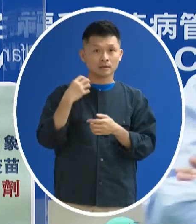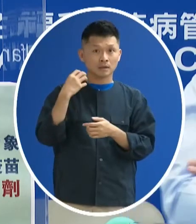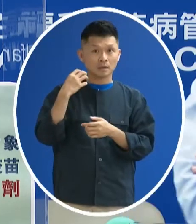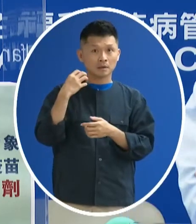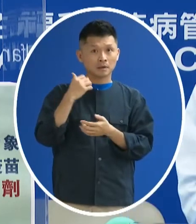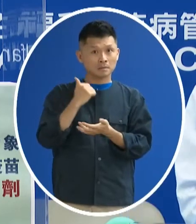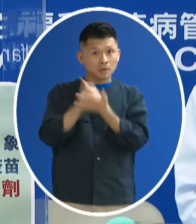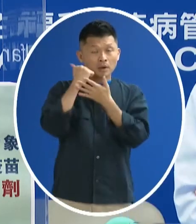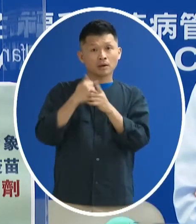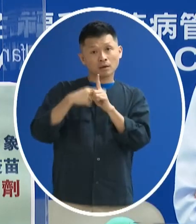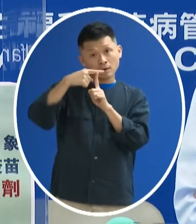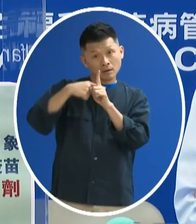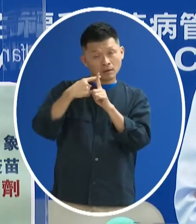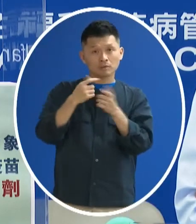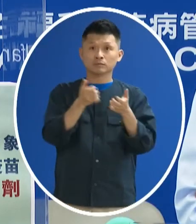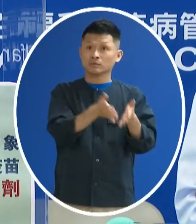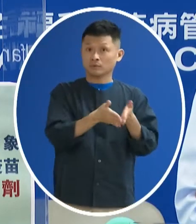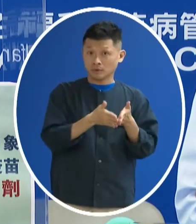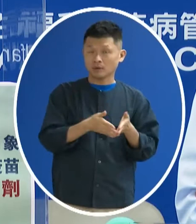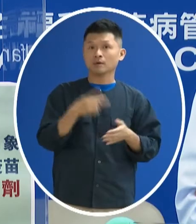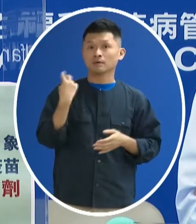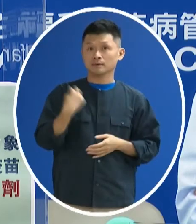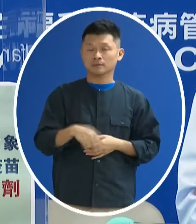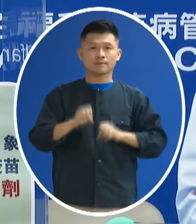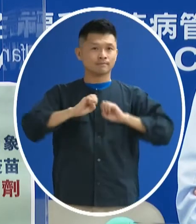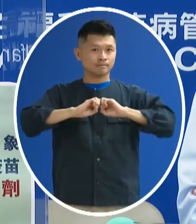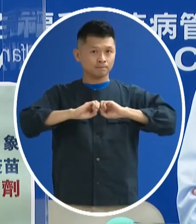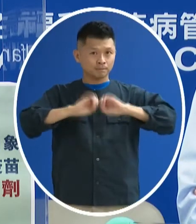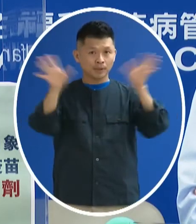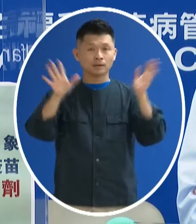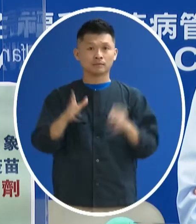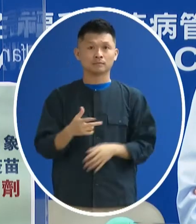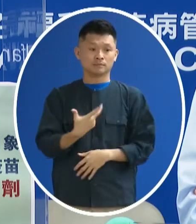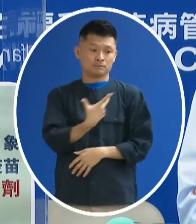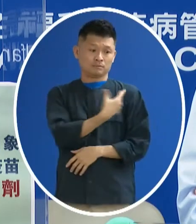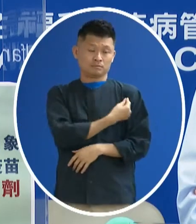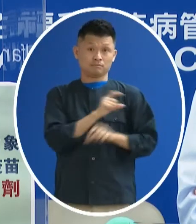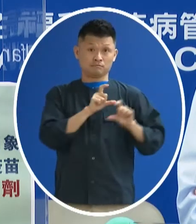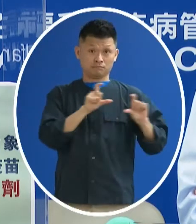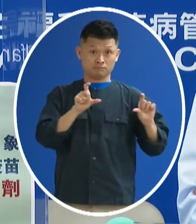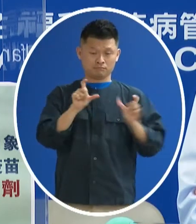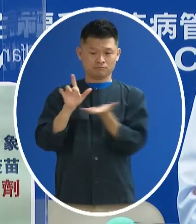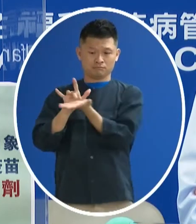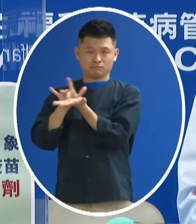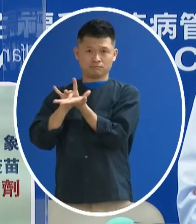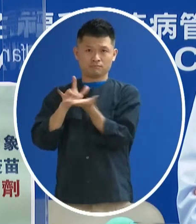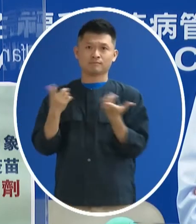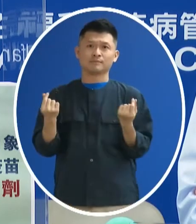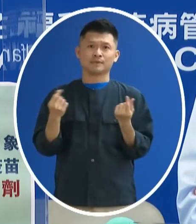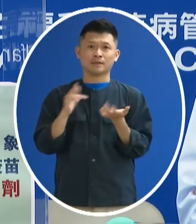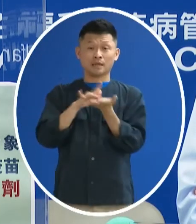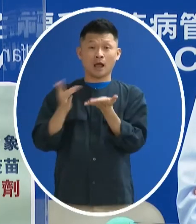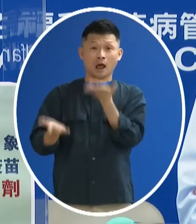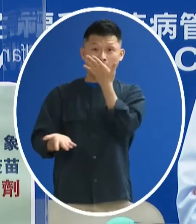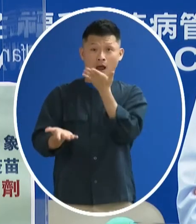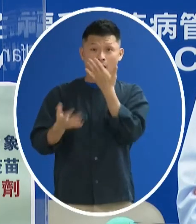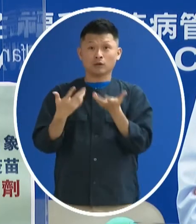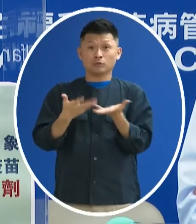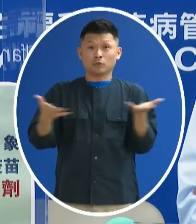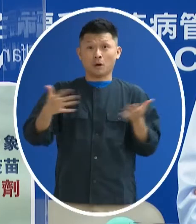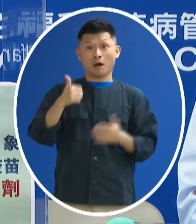很重要但另外也真的要呼籲這種疫苗跟藥物一樣不是吃越多越好